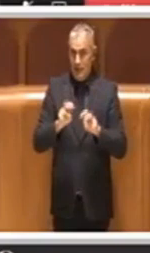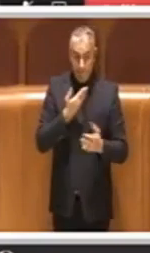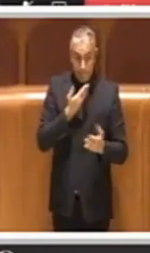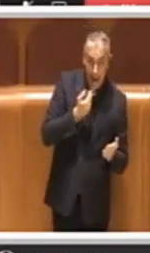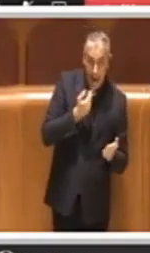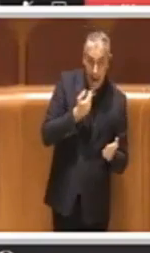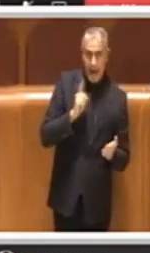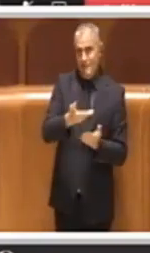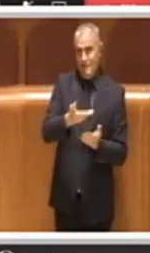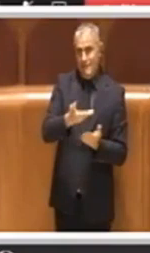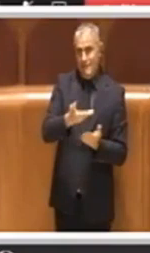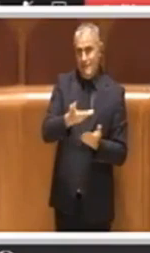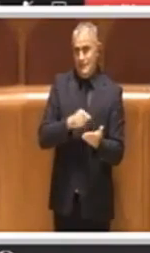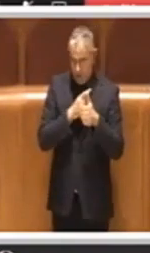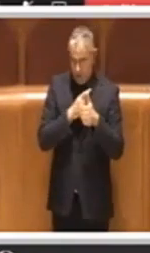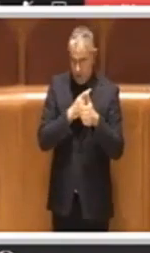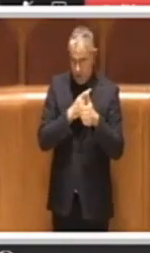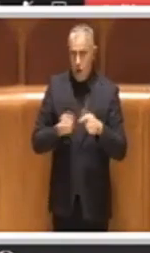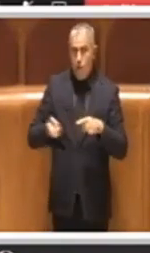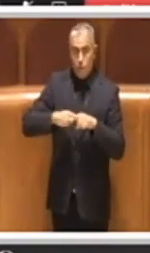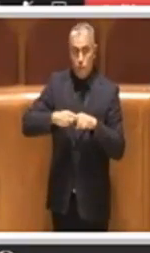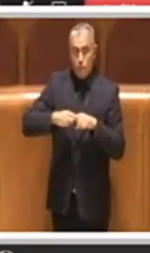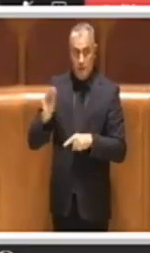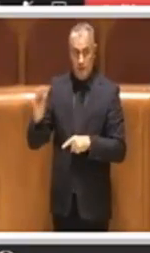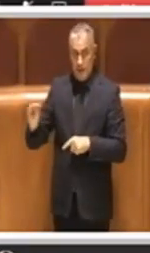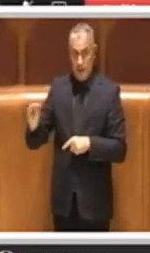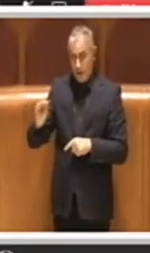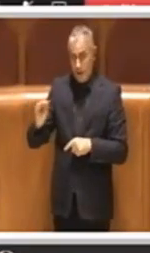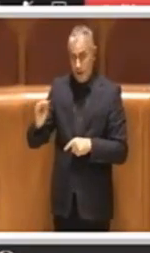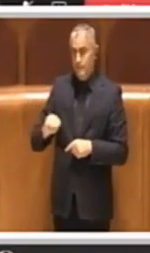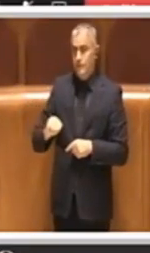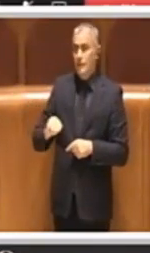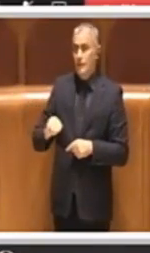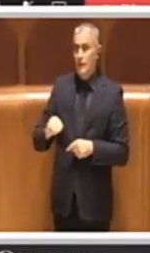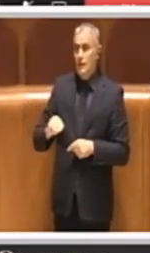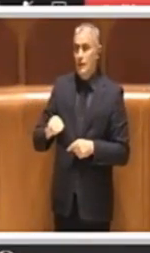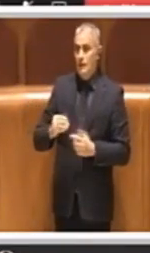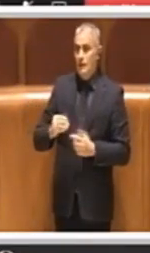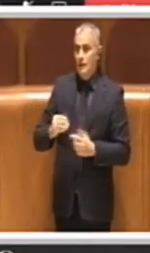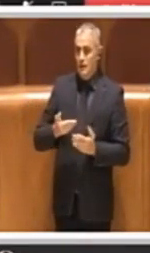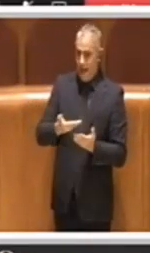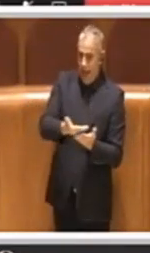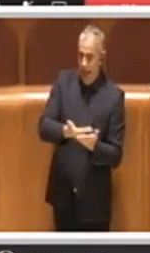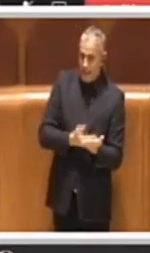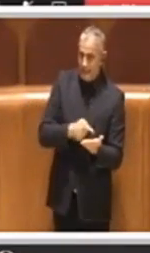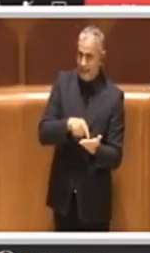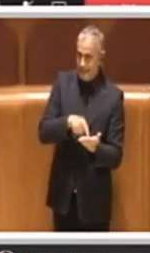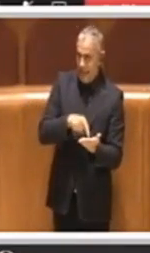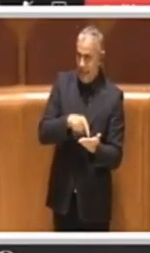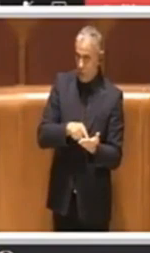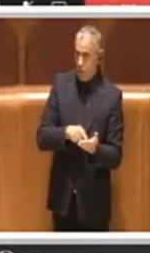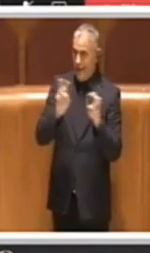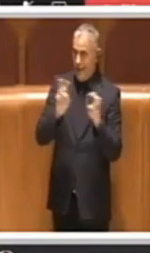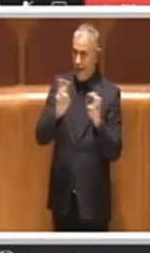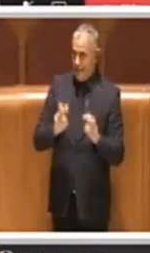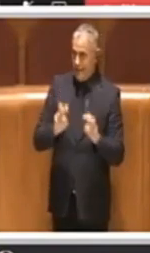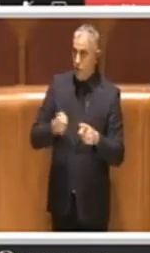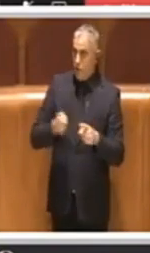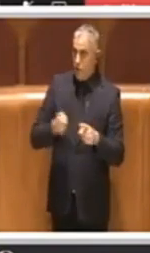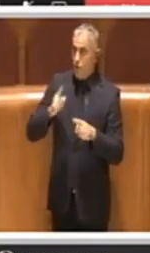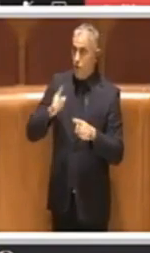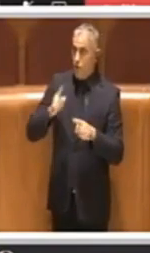Ma non solo, poi chiediamo che per la redazione di detti attestati e per lo sviluppo delle